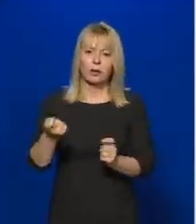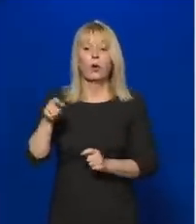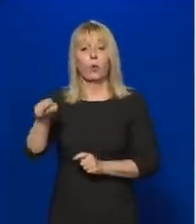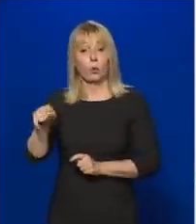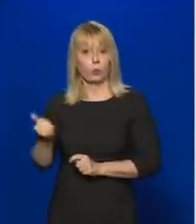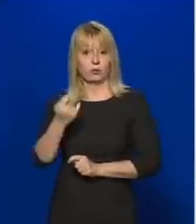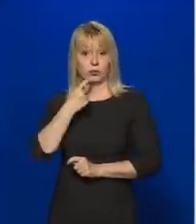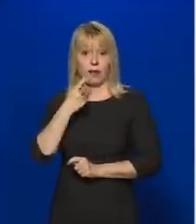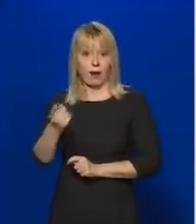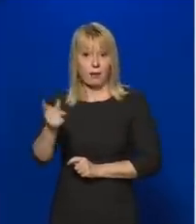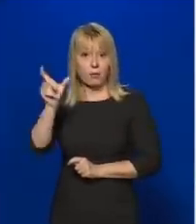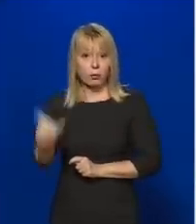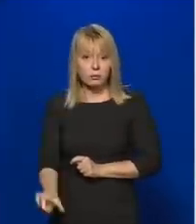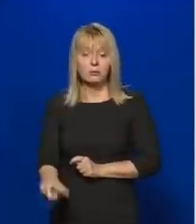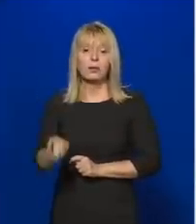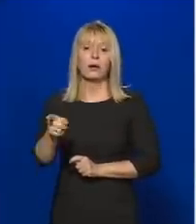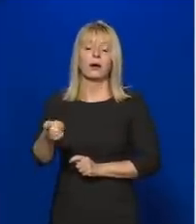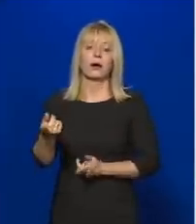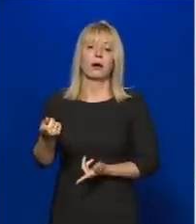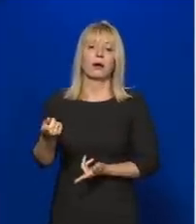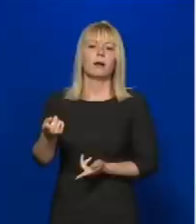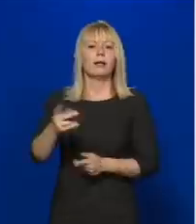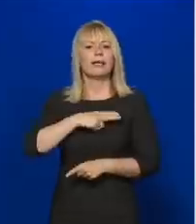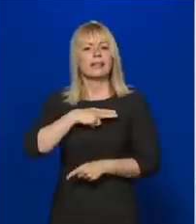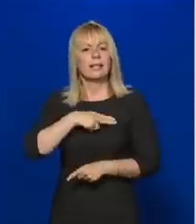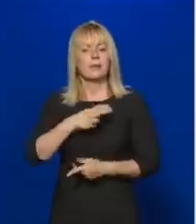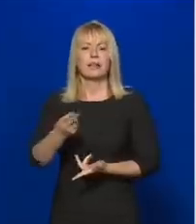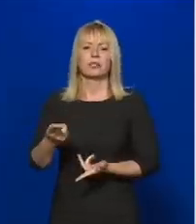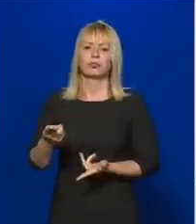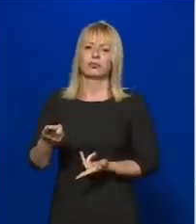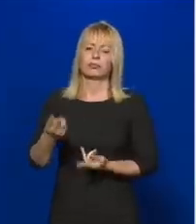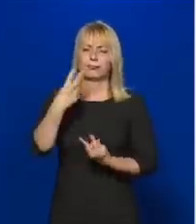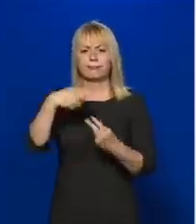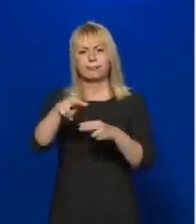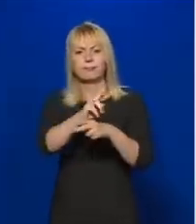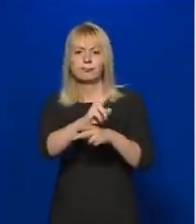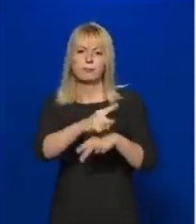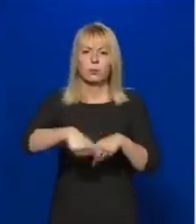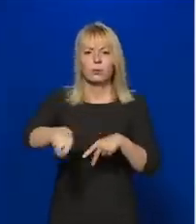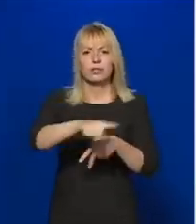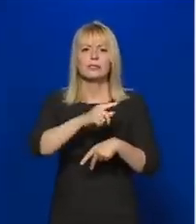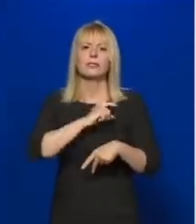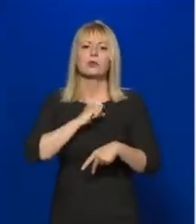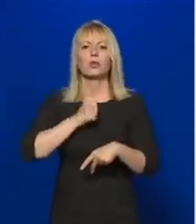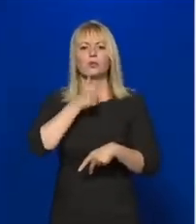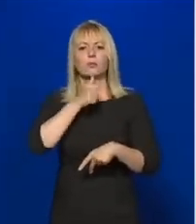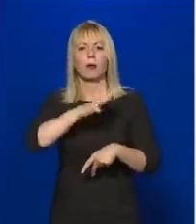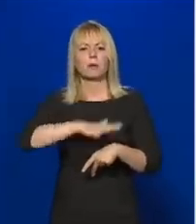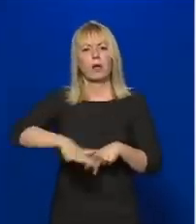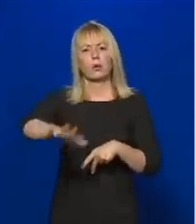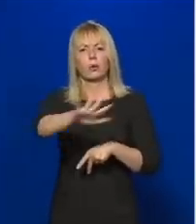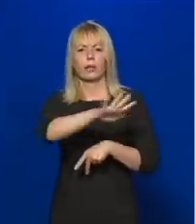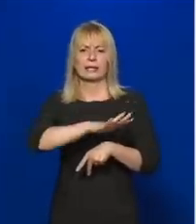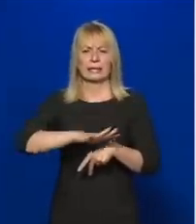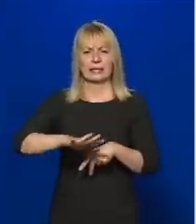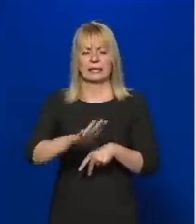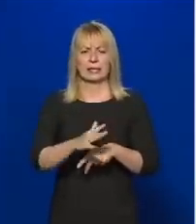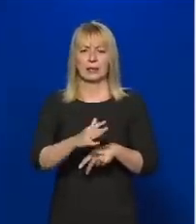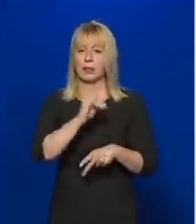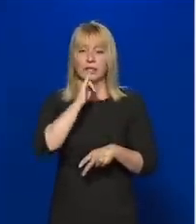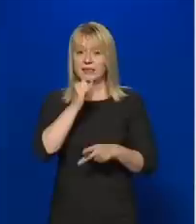elmondta, hogy valójában érdemes körülnézni Gyöngyöspatán és környékén, hogy vajon nincse már meg